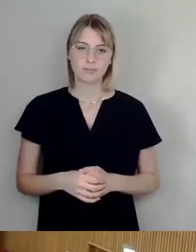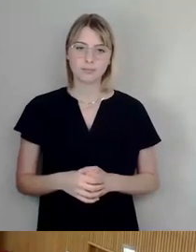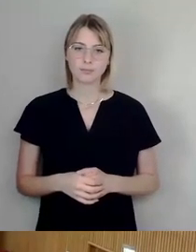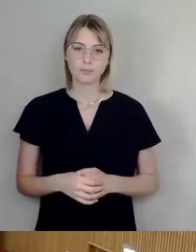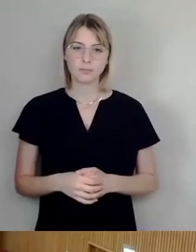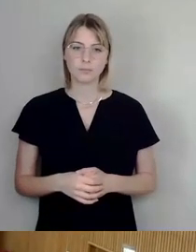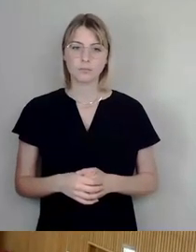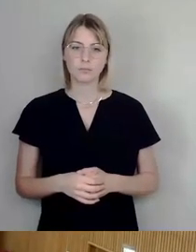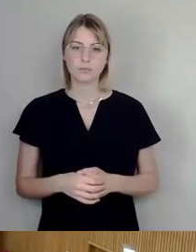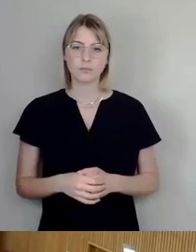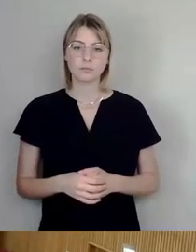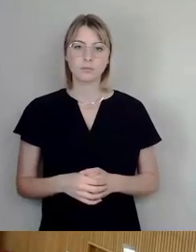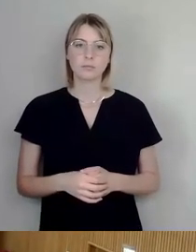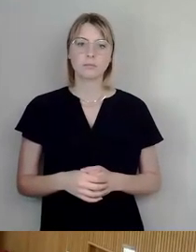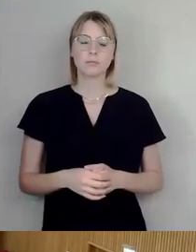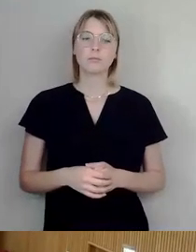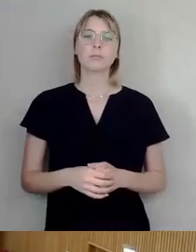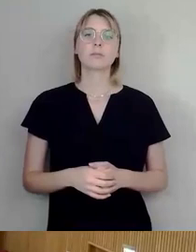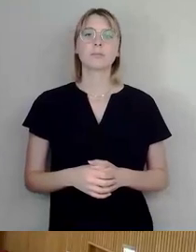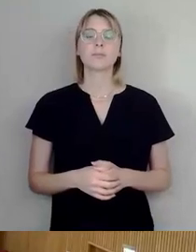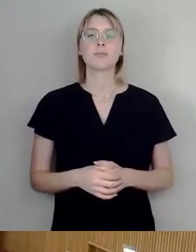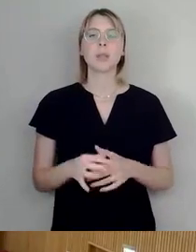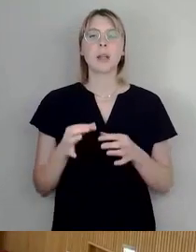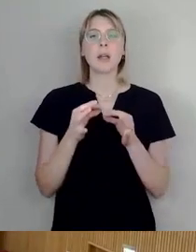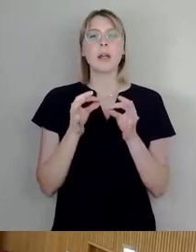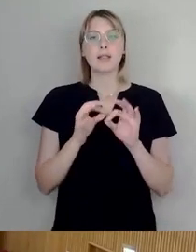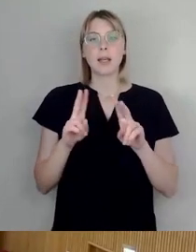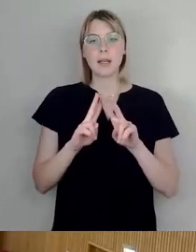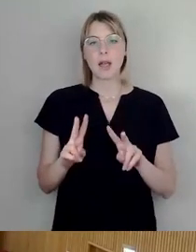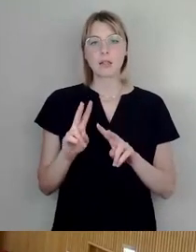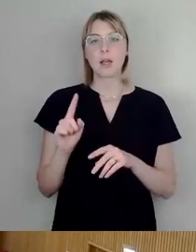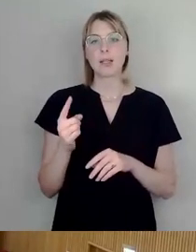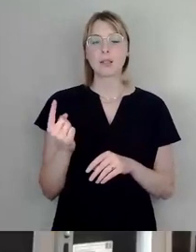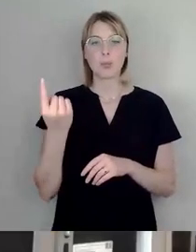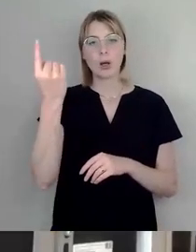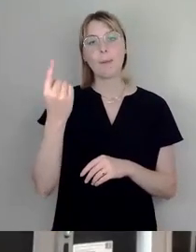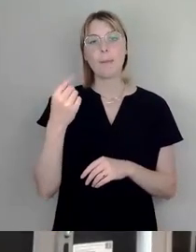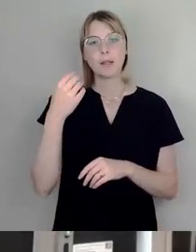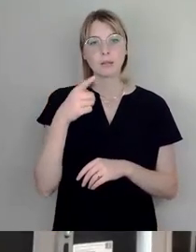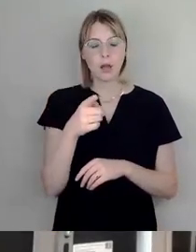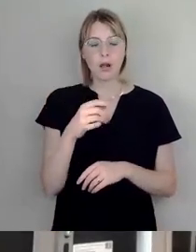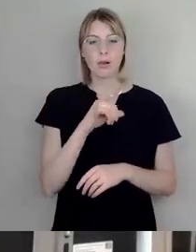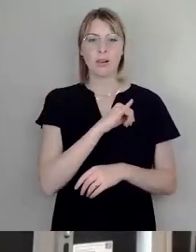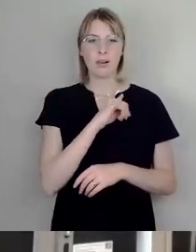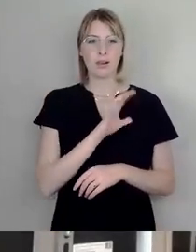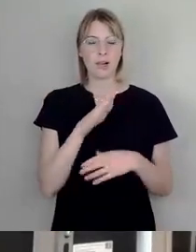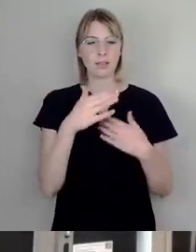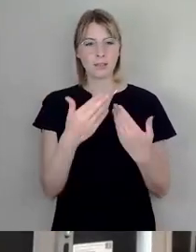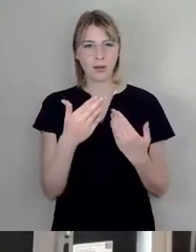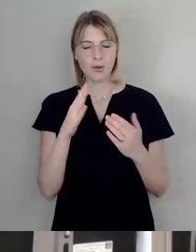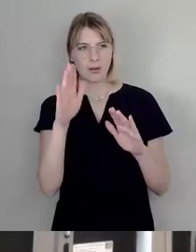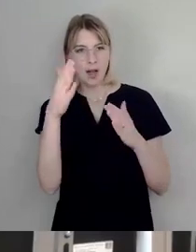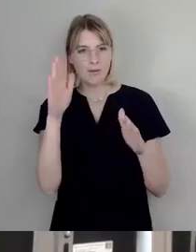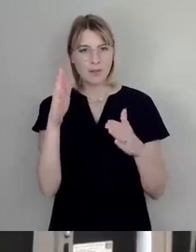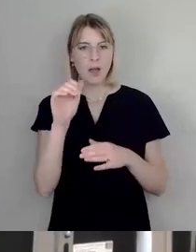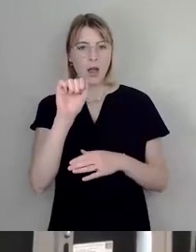Ja, sehr geehrter Herr Bürgermeister, sehr geehrte Stadtteil, liebe Zuschauer, es ist schon interessant, welche Mythen sich um diesen AfD-Ersetzungsantrag